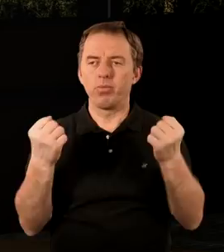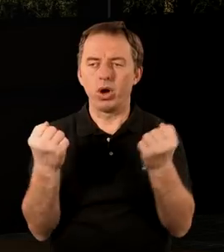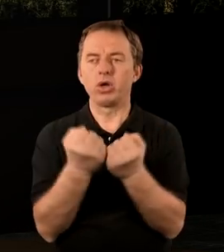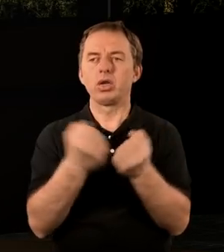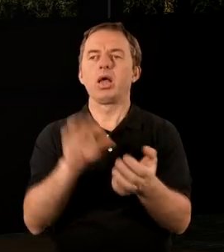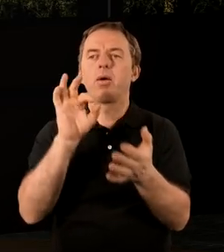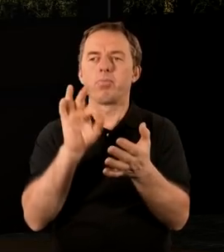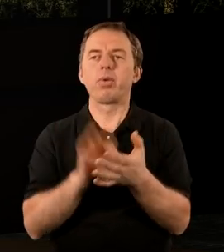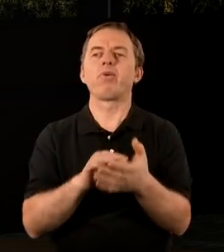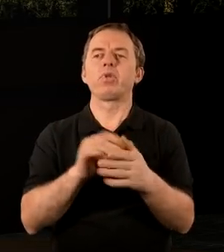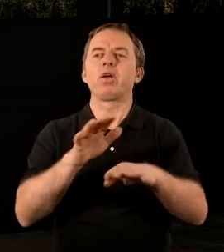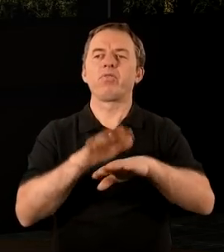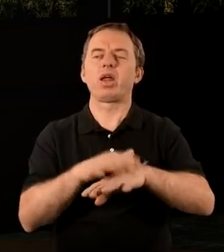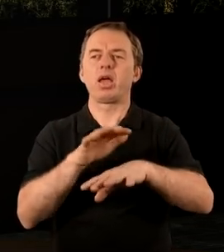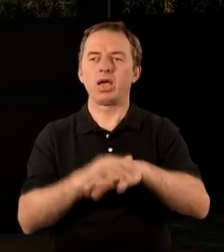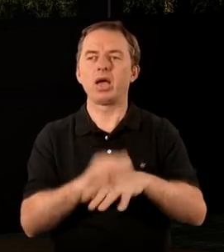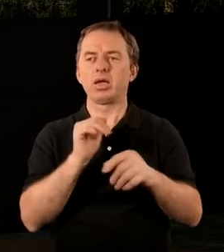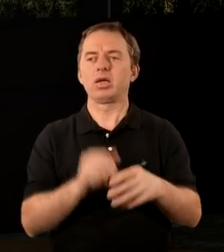mocnych, w tych pewnych rękach.